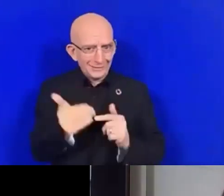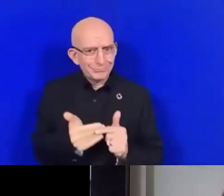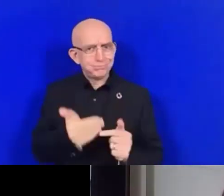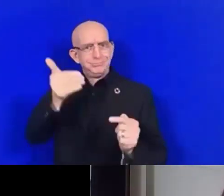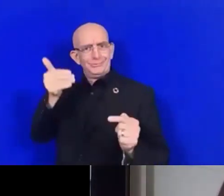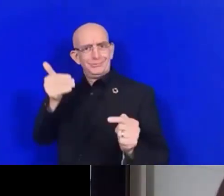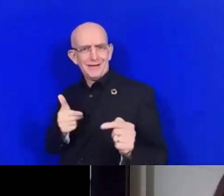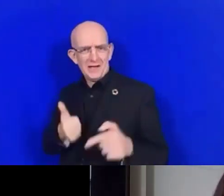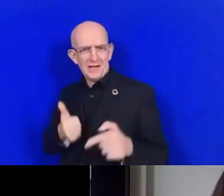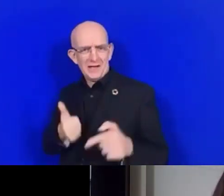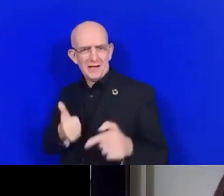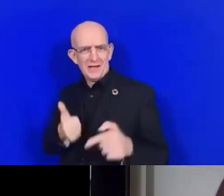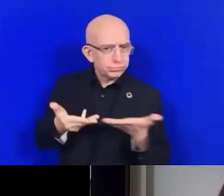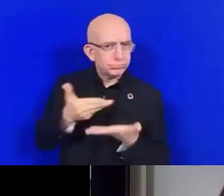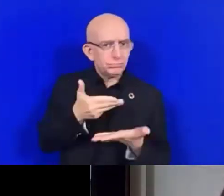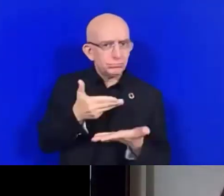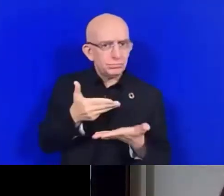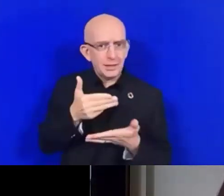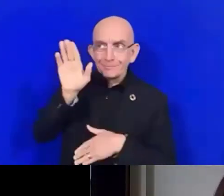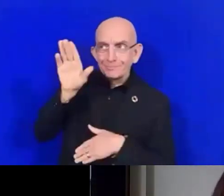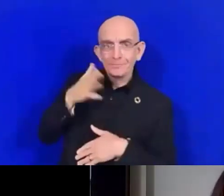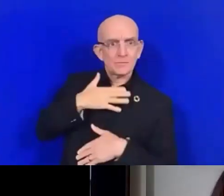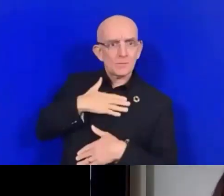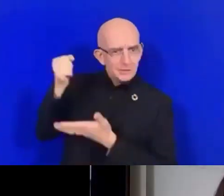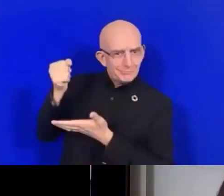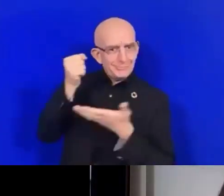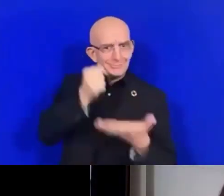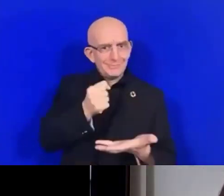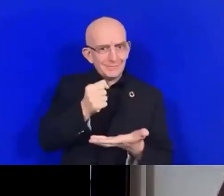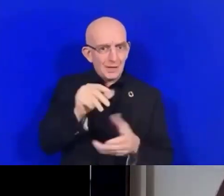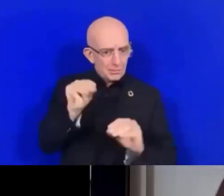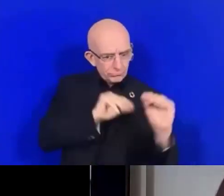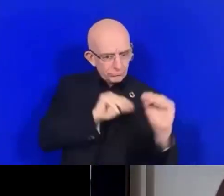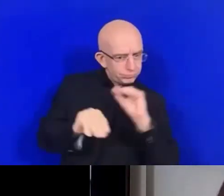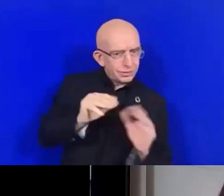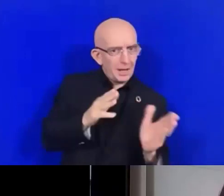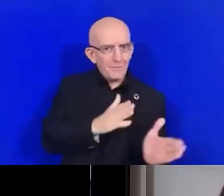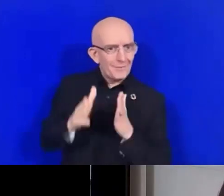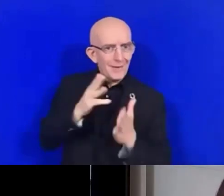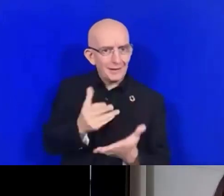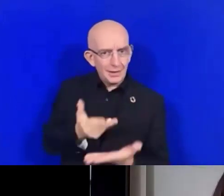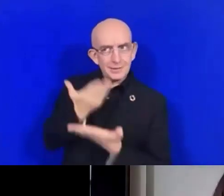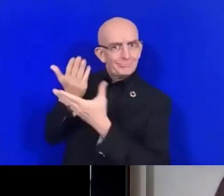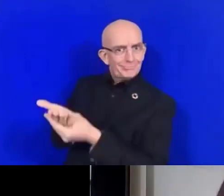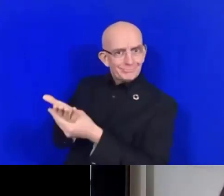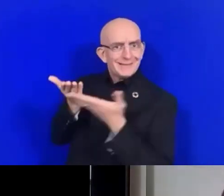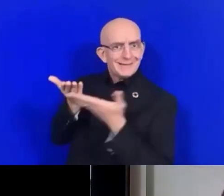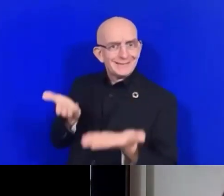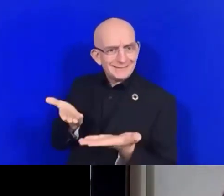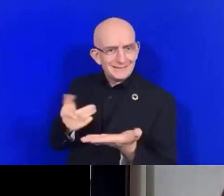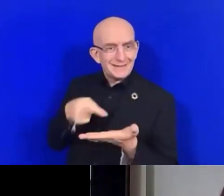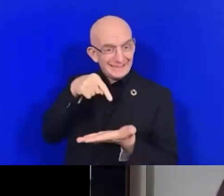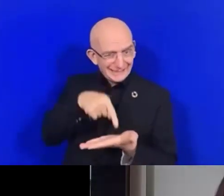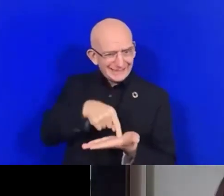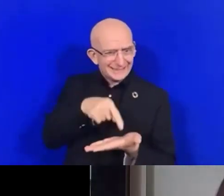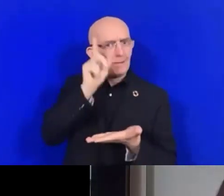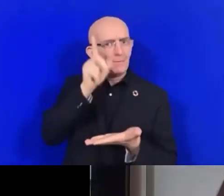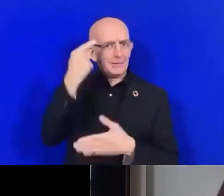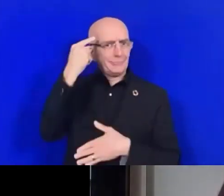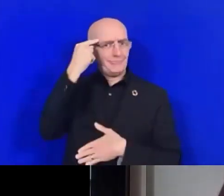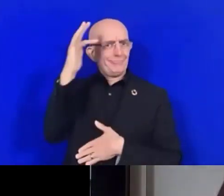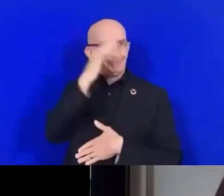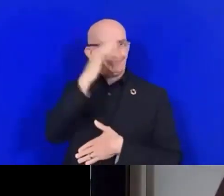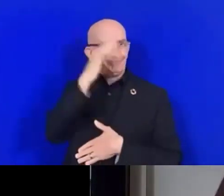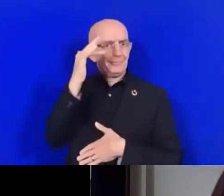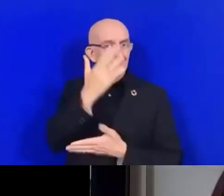on prendra des mesures très lentement pour ce qui est de l'aution de catastrophe. Je m'arrêterai donc